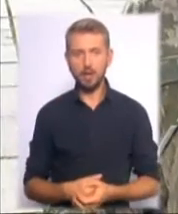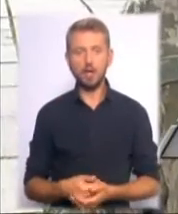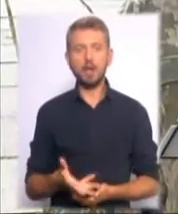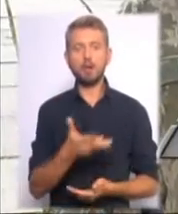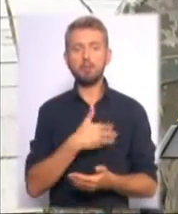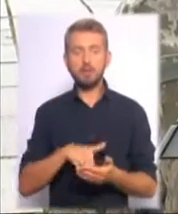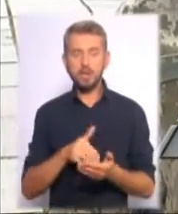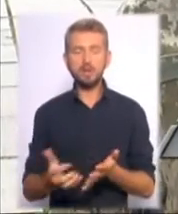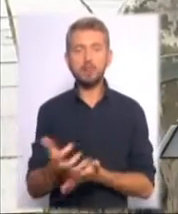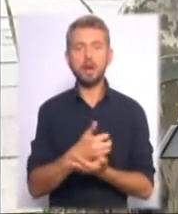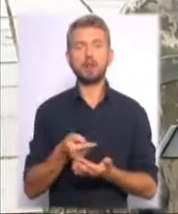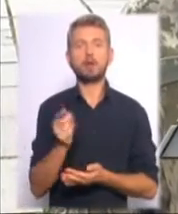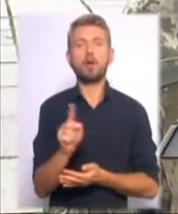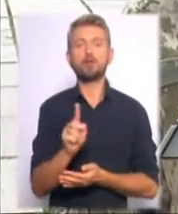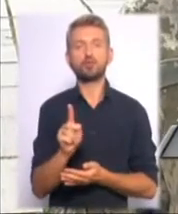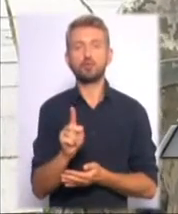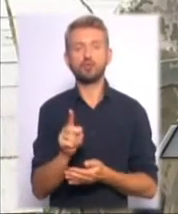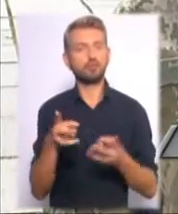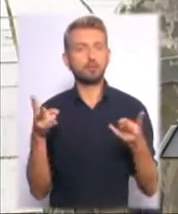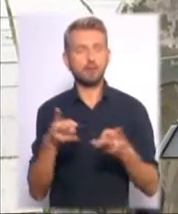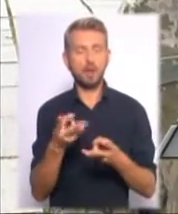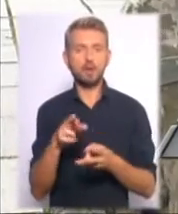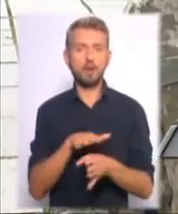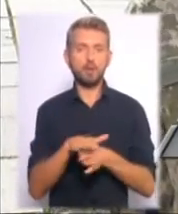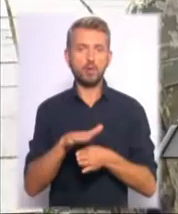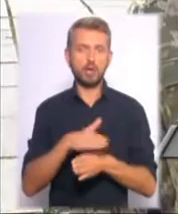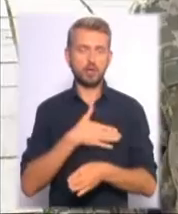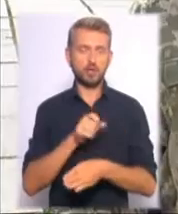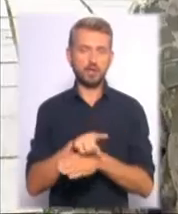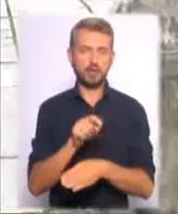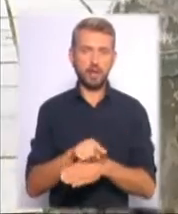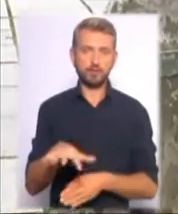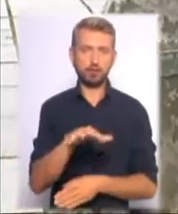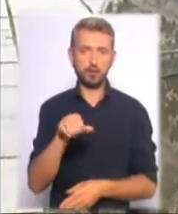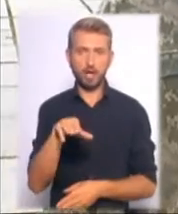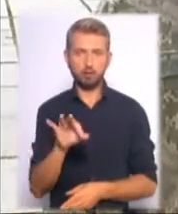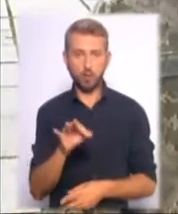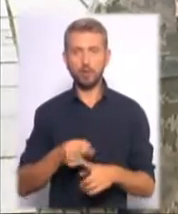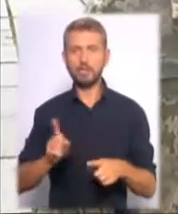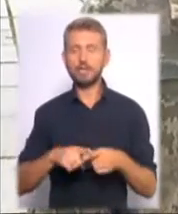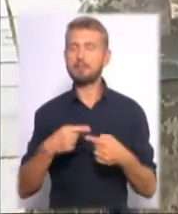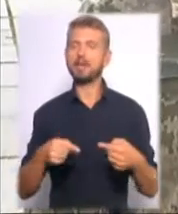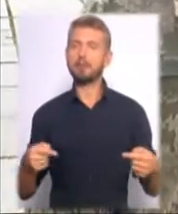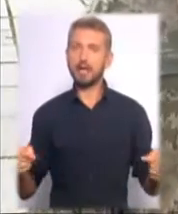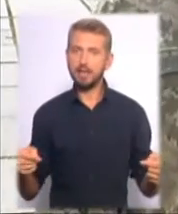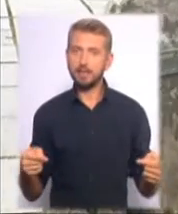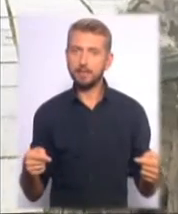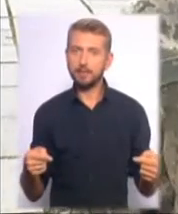засоби, які нам необхідні для виконання наших завдань збивання АТО. Це предмети, які